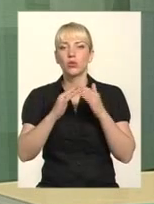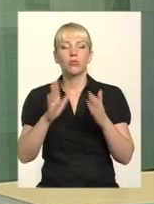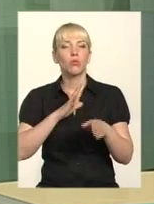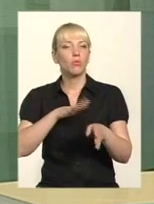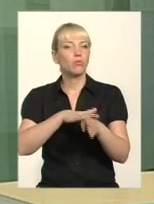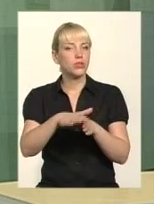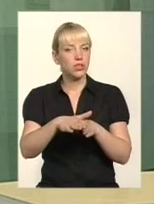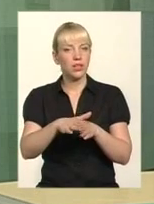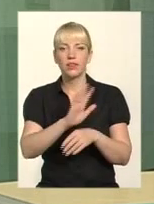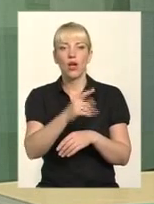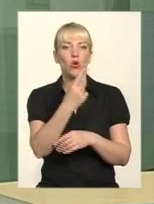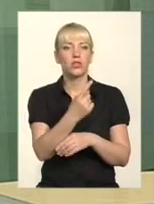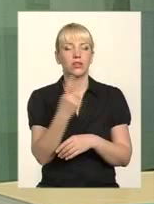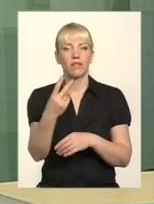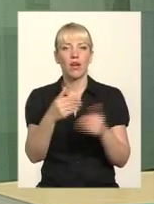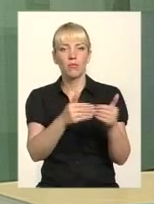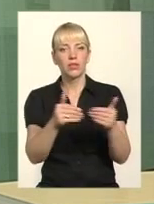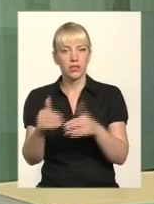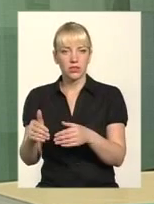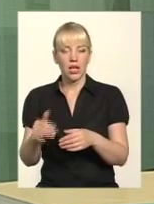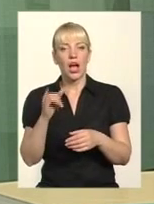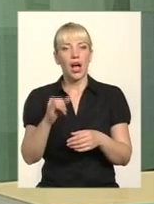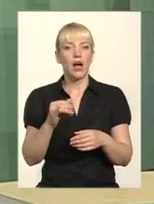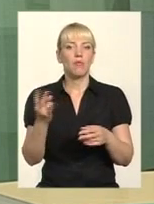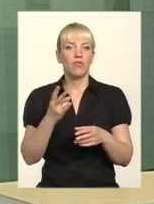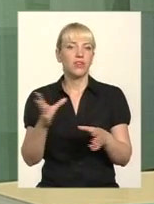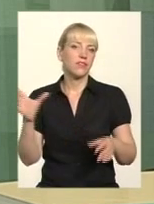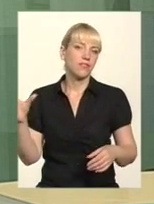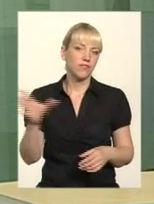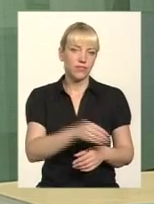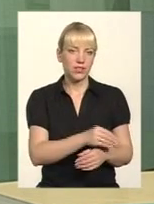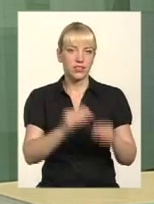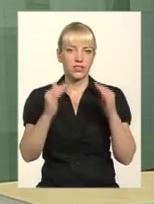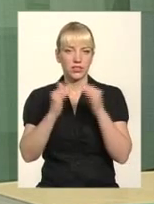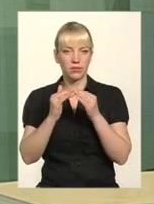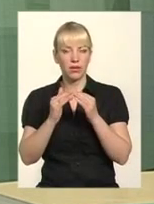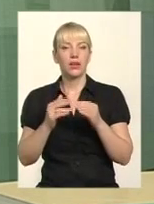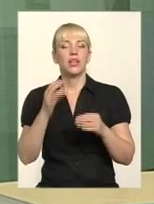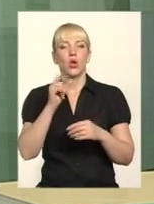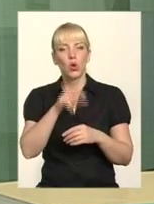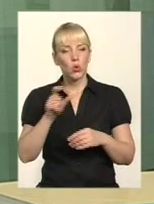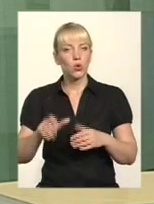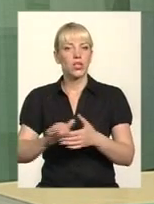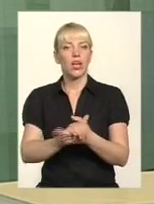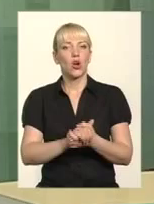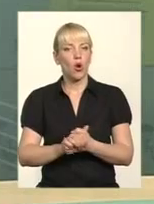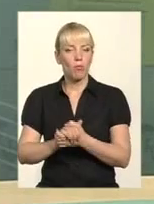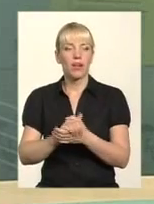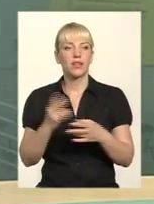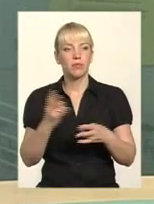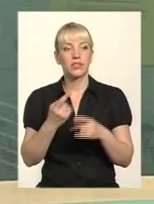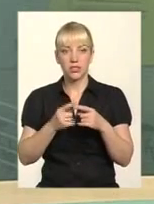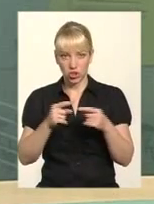'їзда. А якщо багато під'їздних будинок, значить, будинок має бути в цілому. Тобто, люди, громада має цього Це чітко